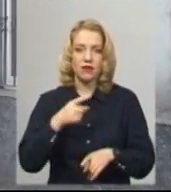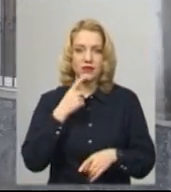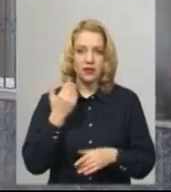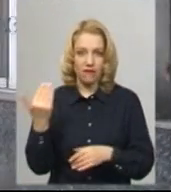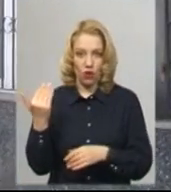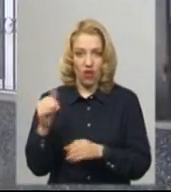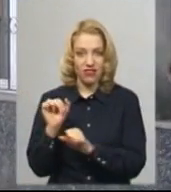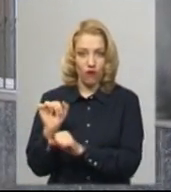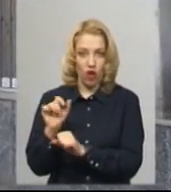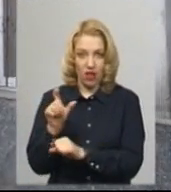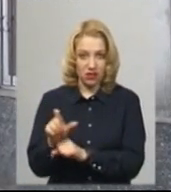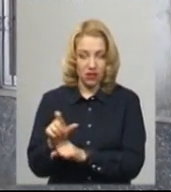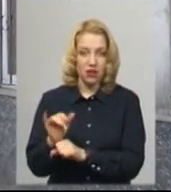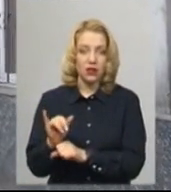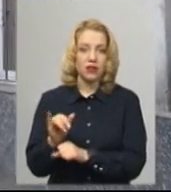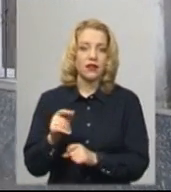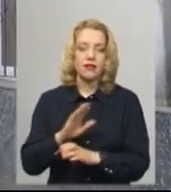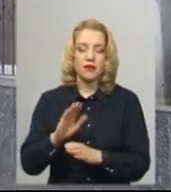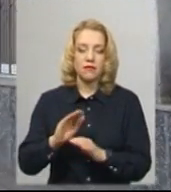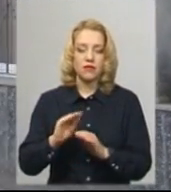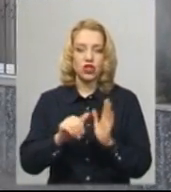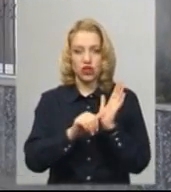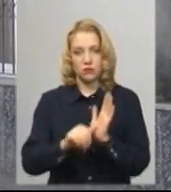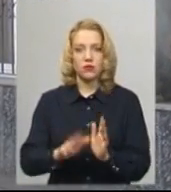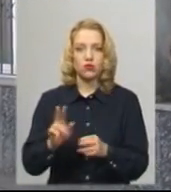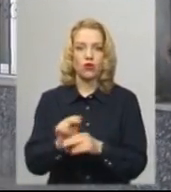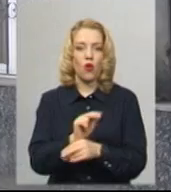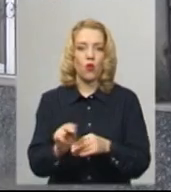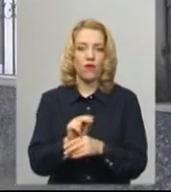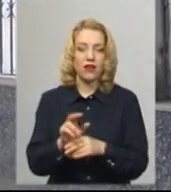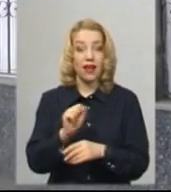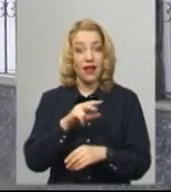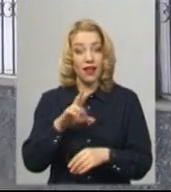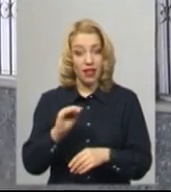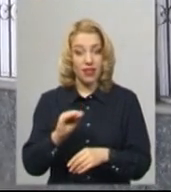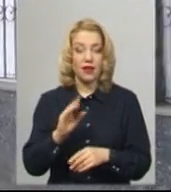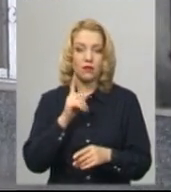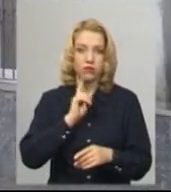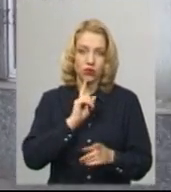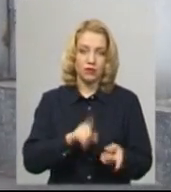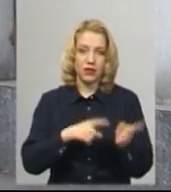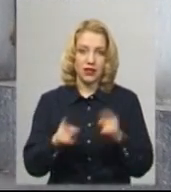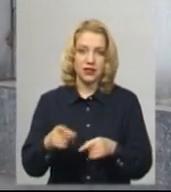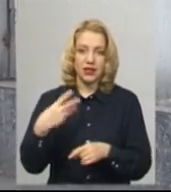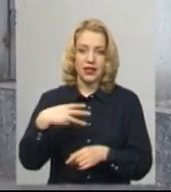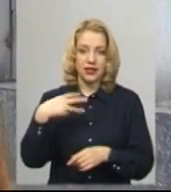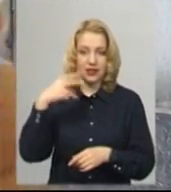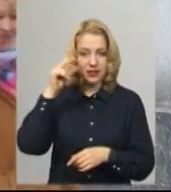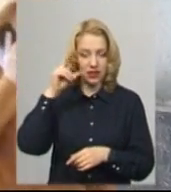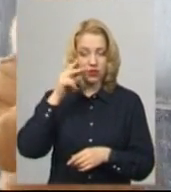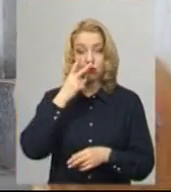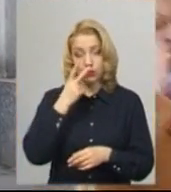адвокат, що не менше, ніж півроку він буде на стаціонарному лікуванні. Але принесли поки що на 30-те число. Ось,